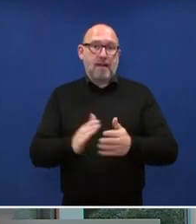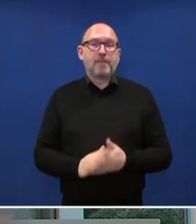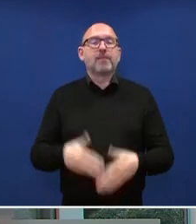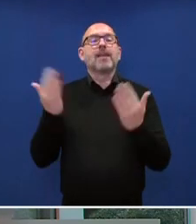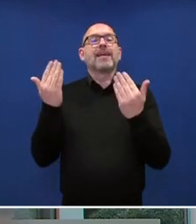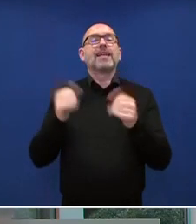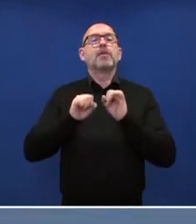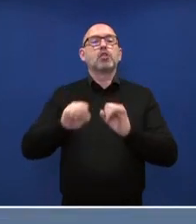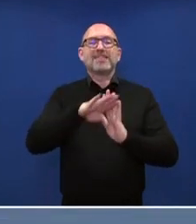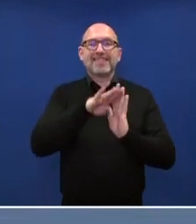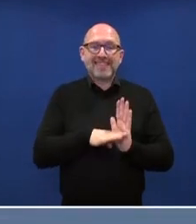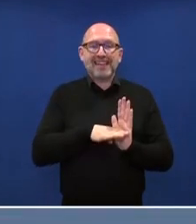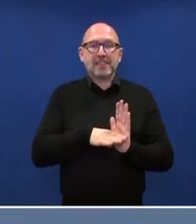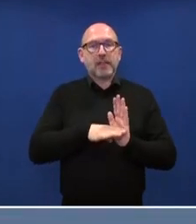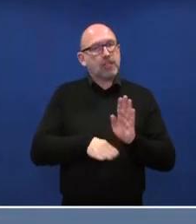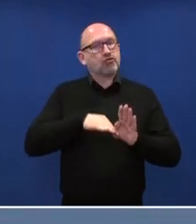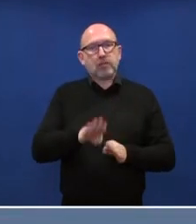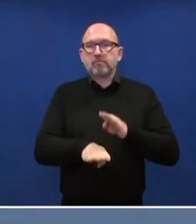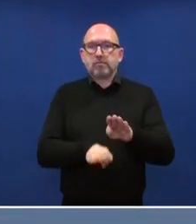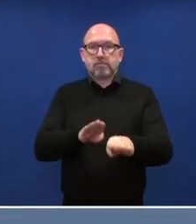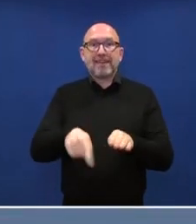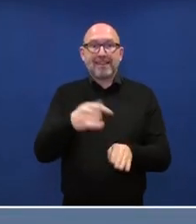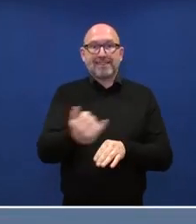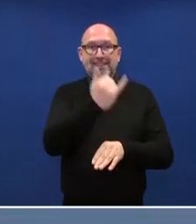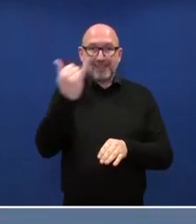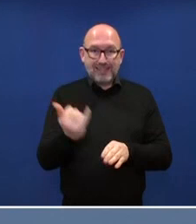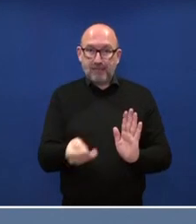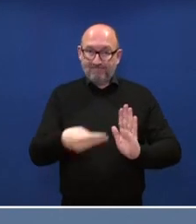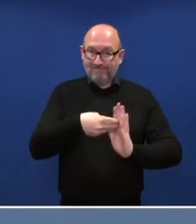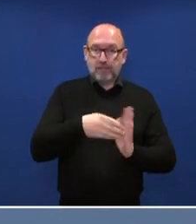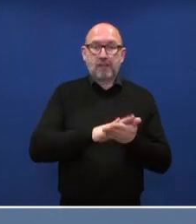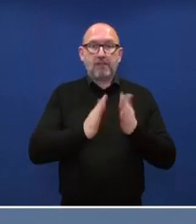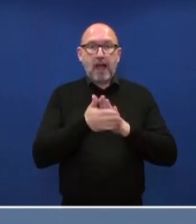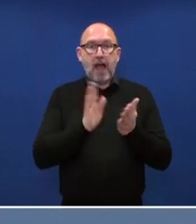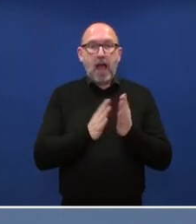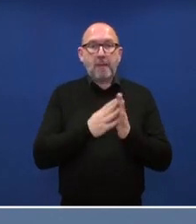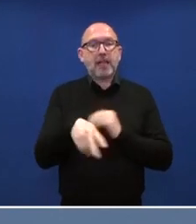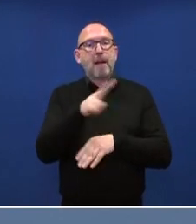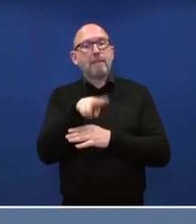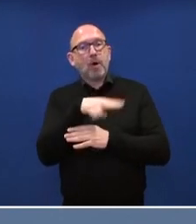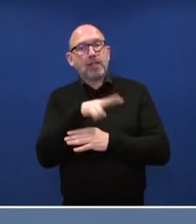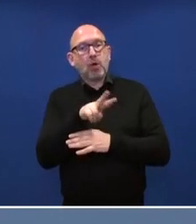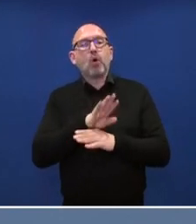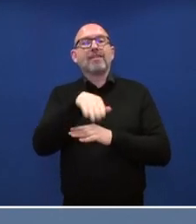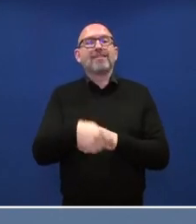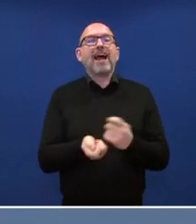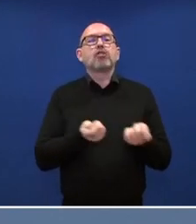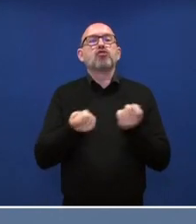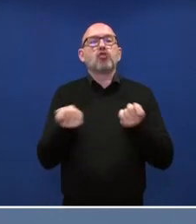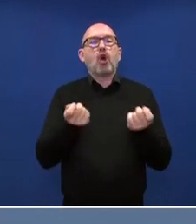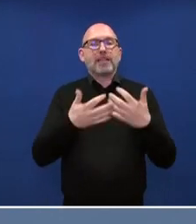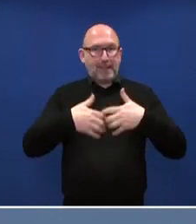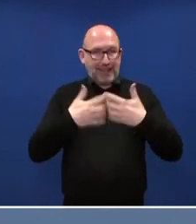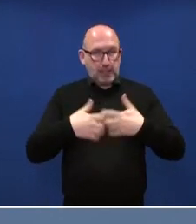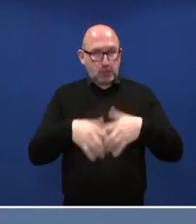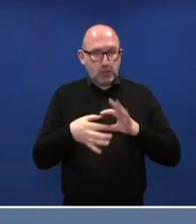Takt vor. Im Frühjahr nächsten Jahres greift zum ersten Mal der darin vereinbarte Monitoring- und Nachsteuerungsmechanismus auf